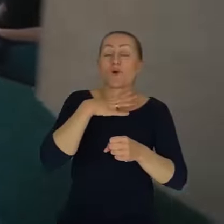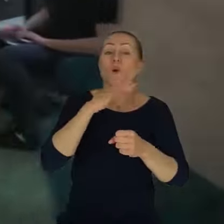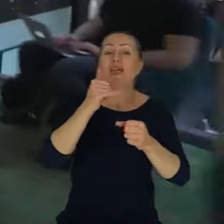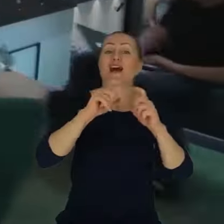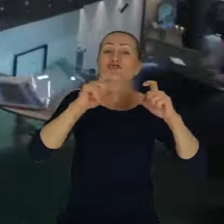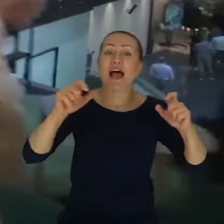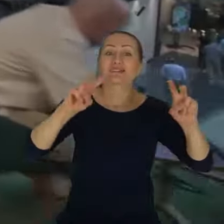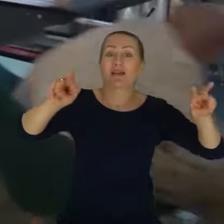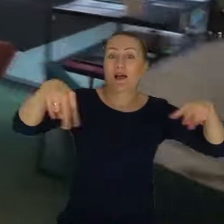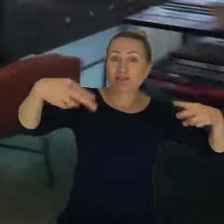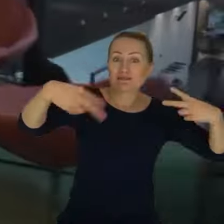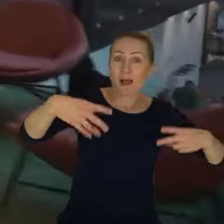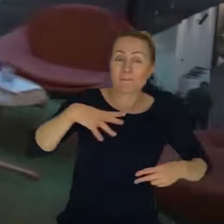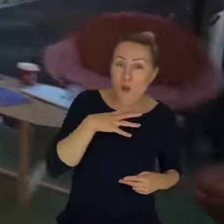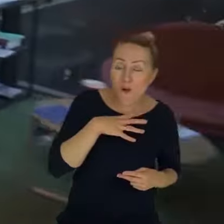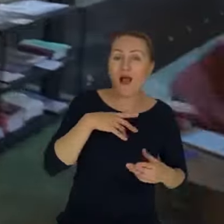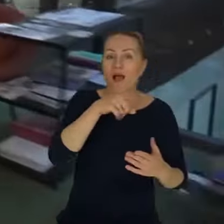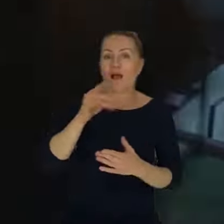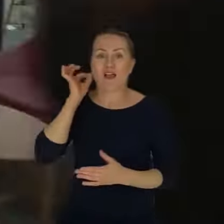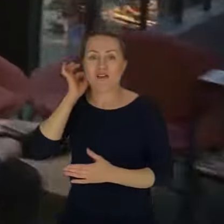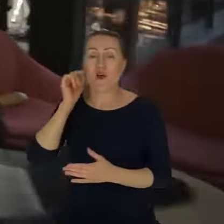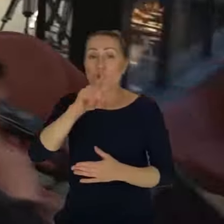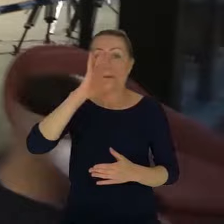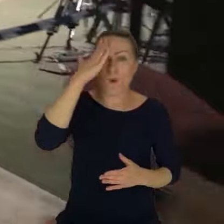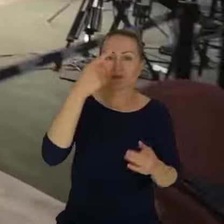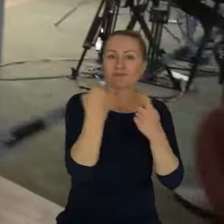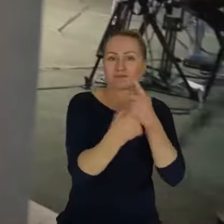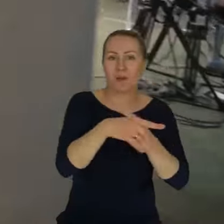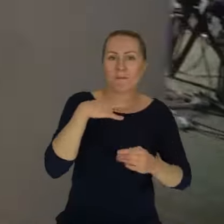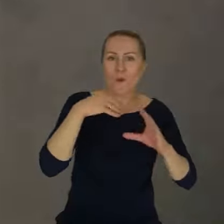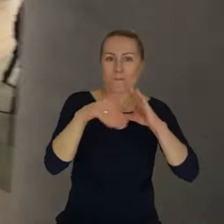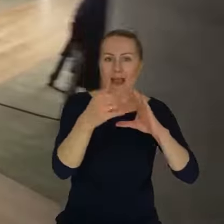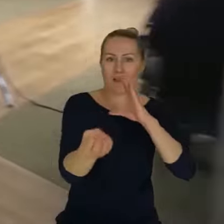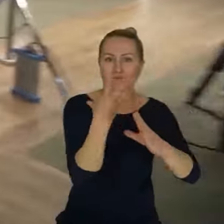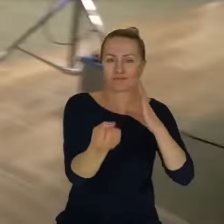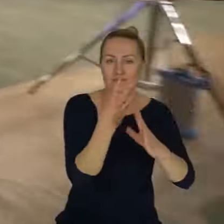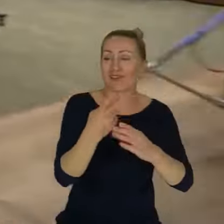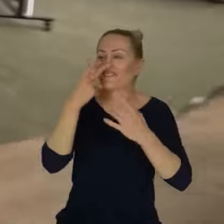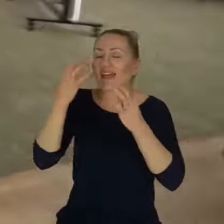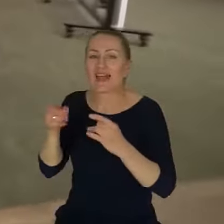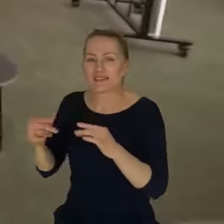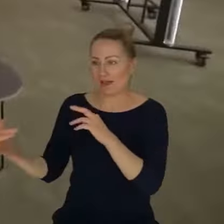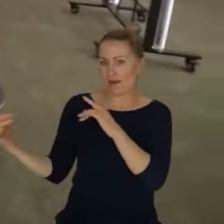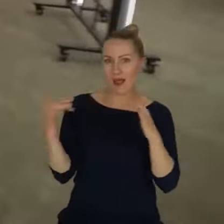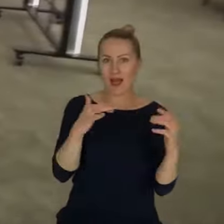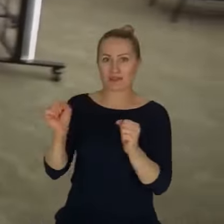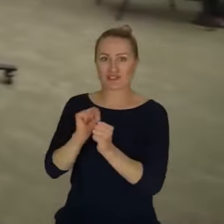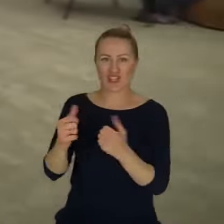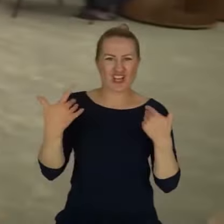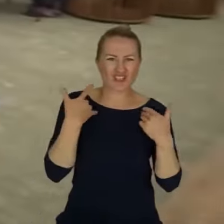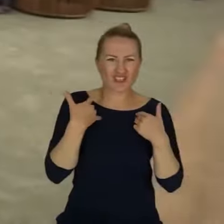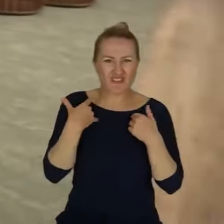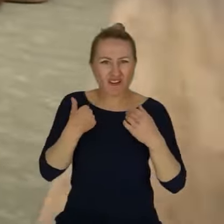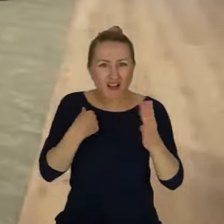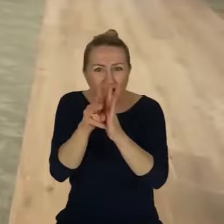odpisywać, jak ją poznali. I te relacje i takie właśnie, to patrzenie w oczy. Trudno jest patrzeć w oczy w kamerze, tak? Nie wiesz, czy ktoś ci patrzy w oczy, czy